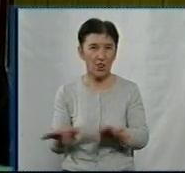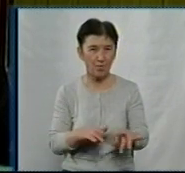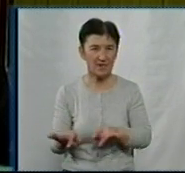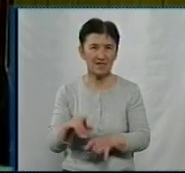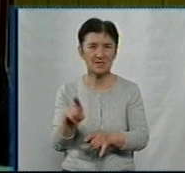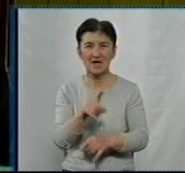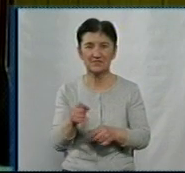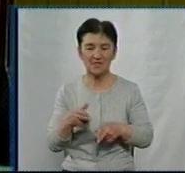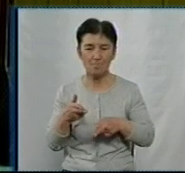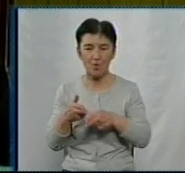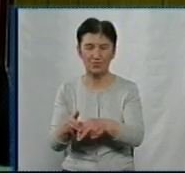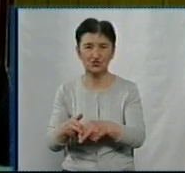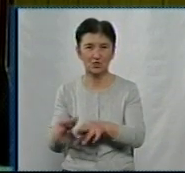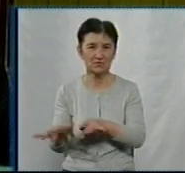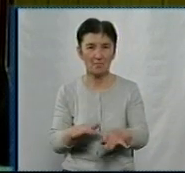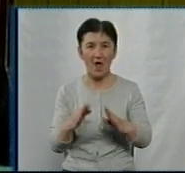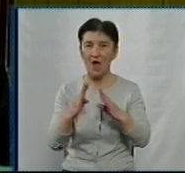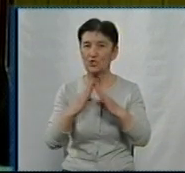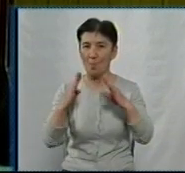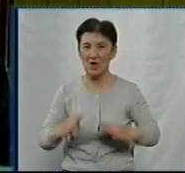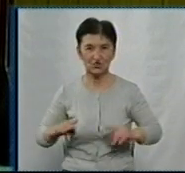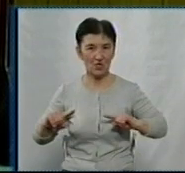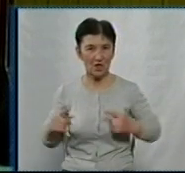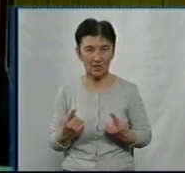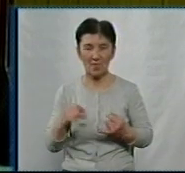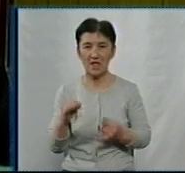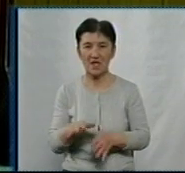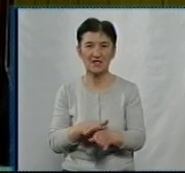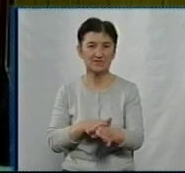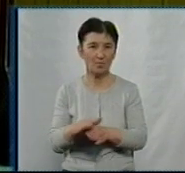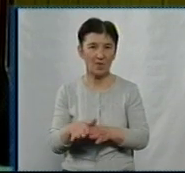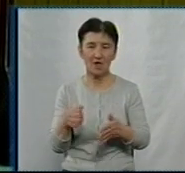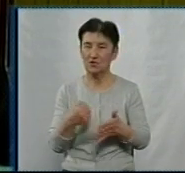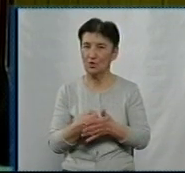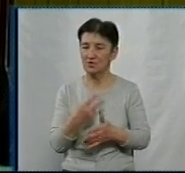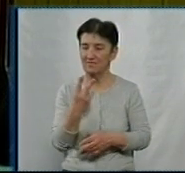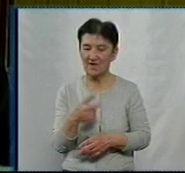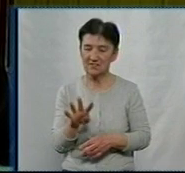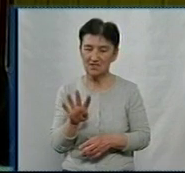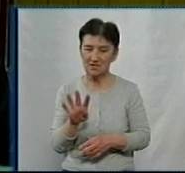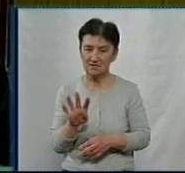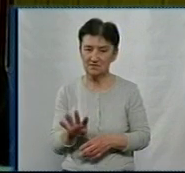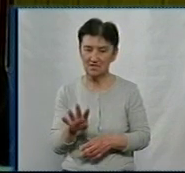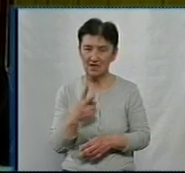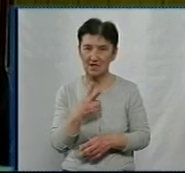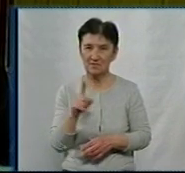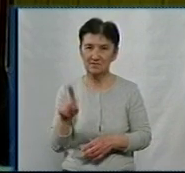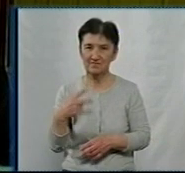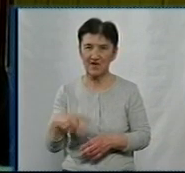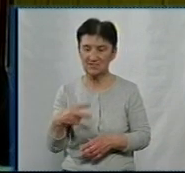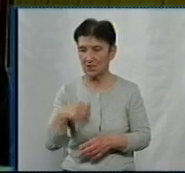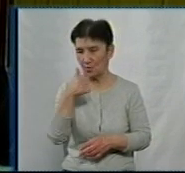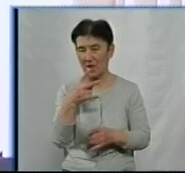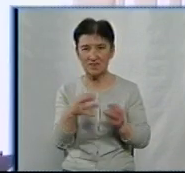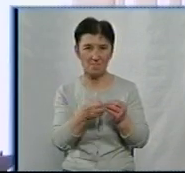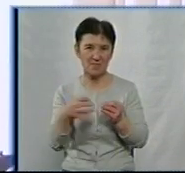застосування запобіжного заходу в органі домашнього арешту та забезпечити його пробиття в судово засідання 24.01.2020 року на